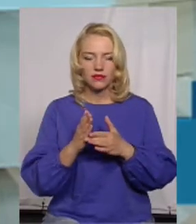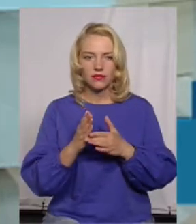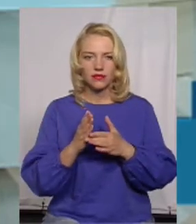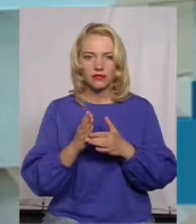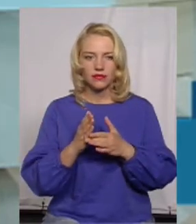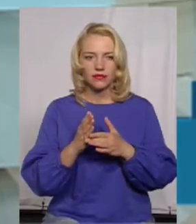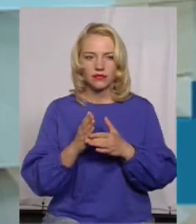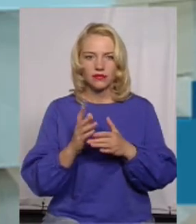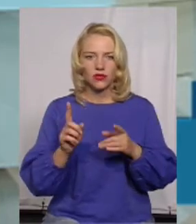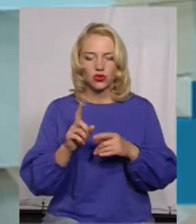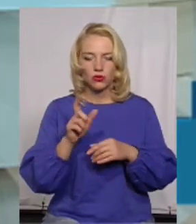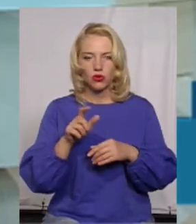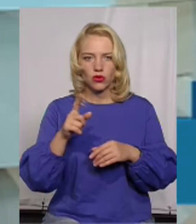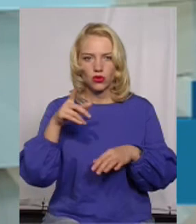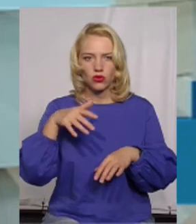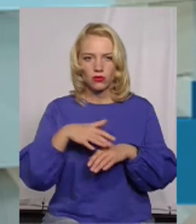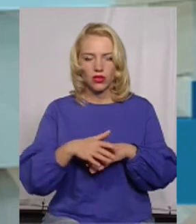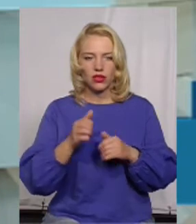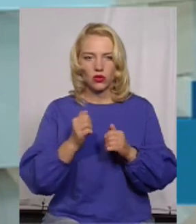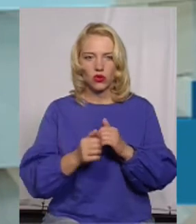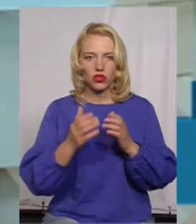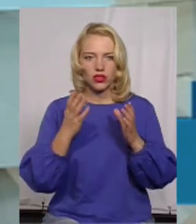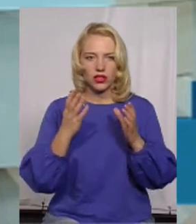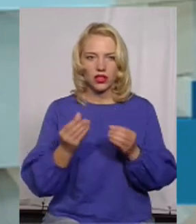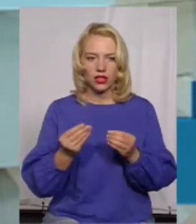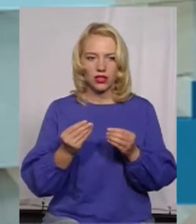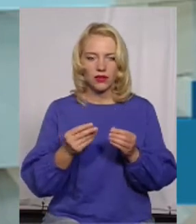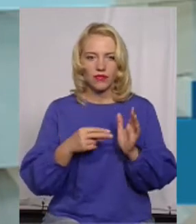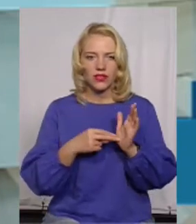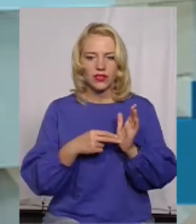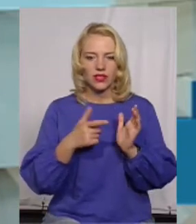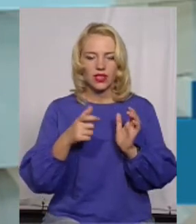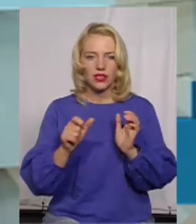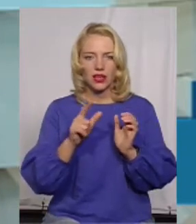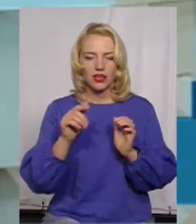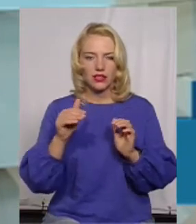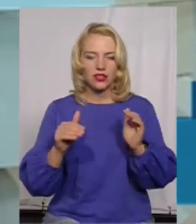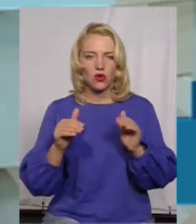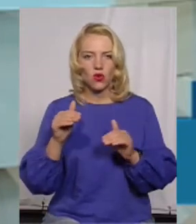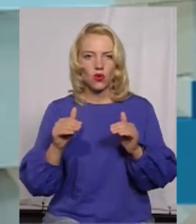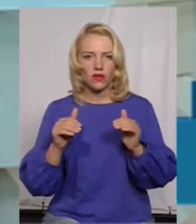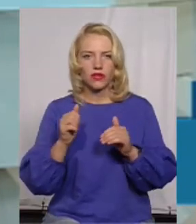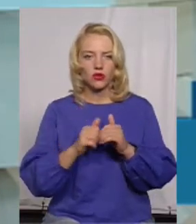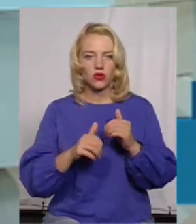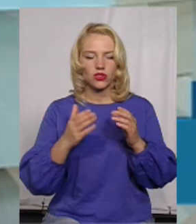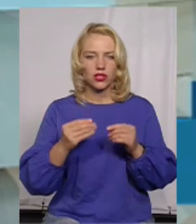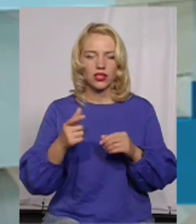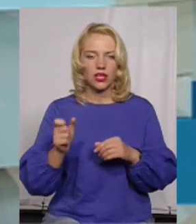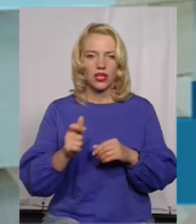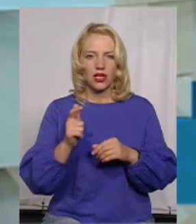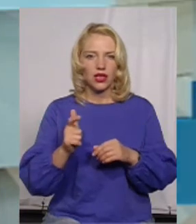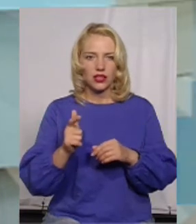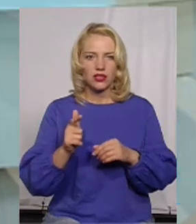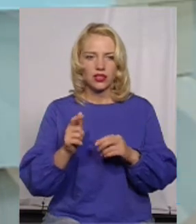щоб глядачі розуміли, кожного дня. Тобто, абсолютно, ціна на газ коливається кожного дня. Тобто, газ,